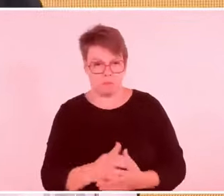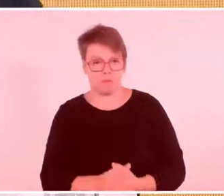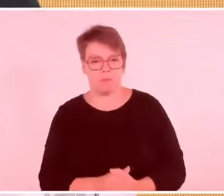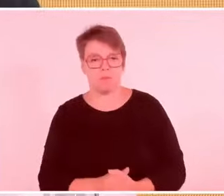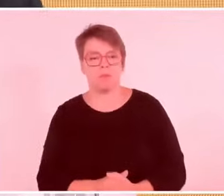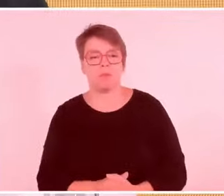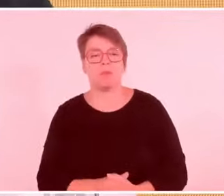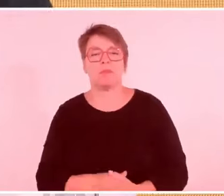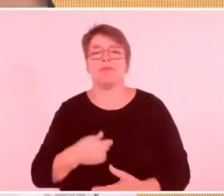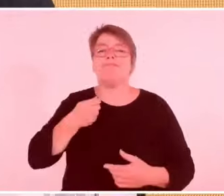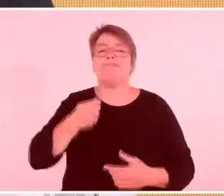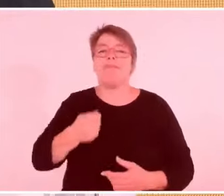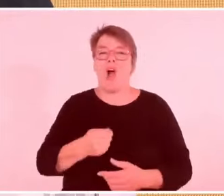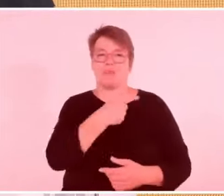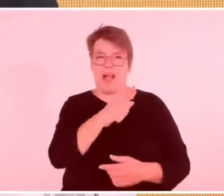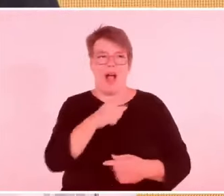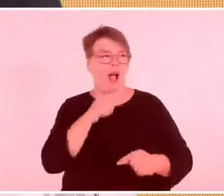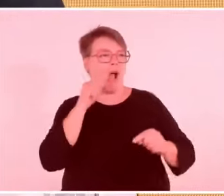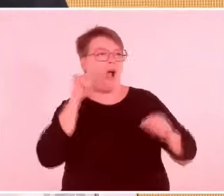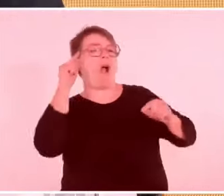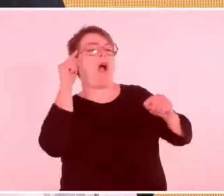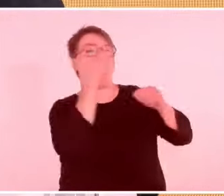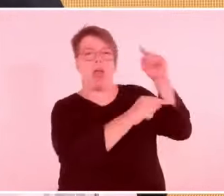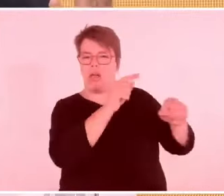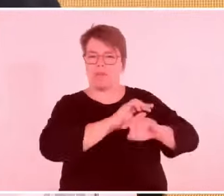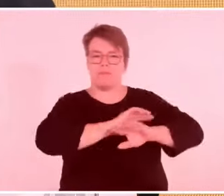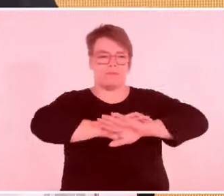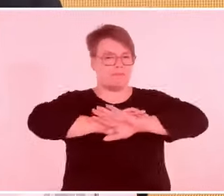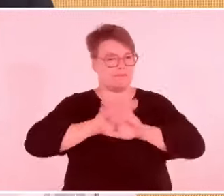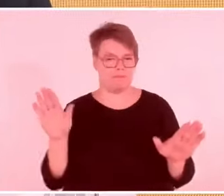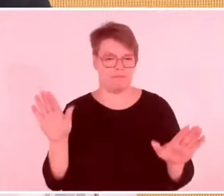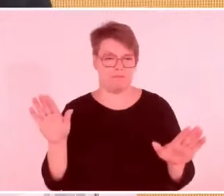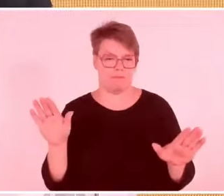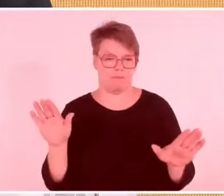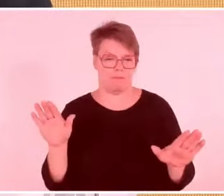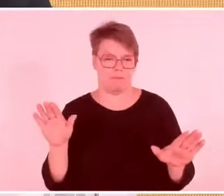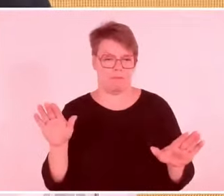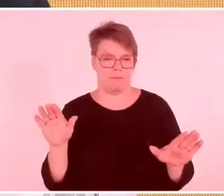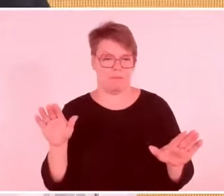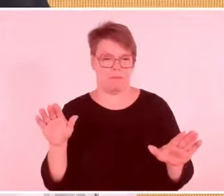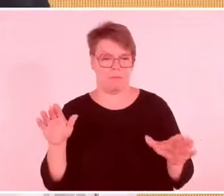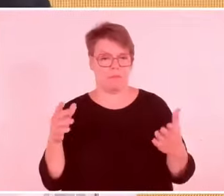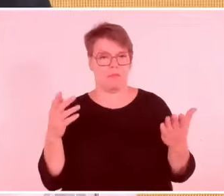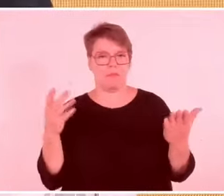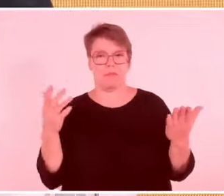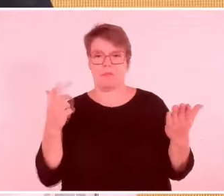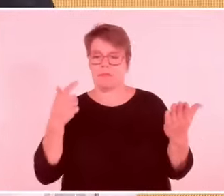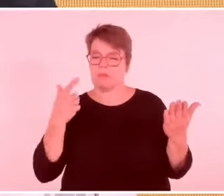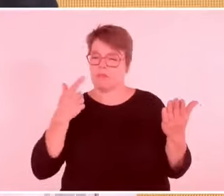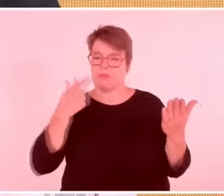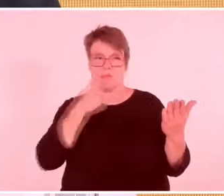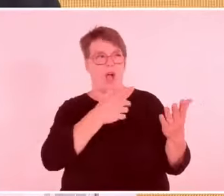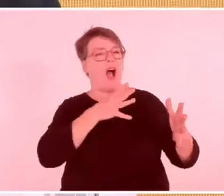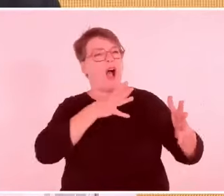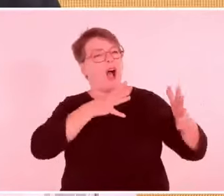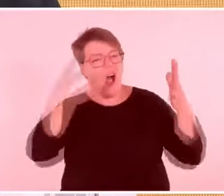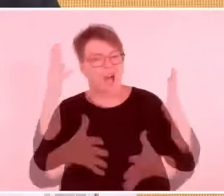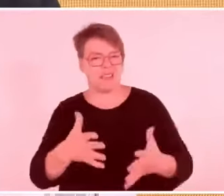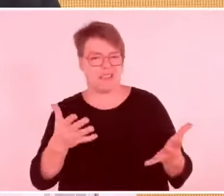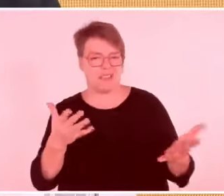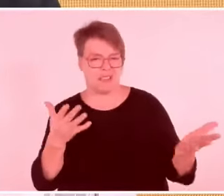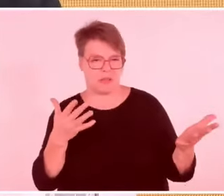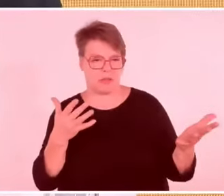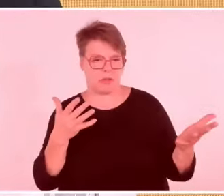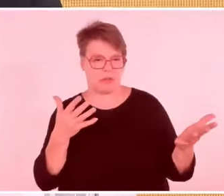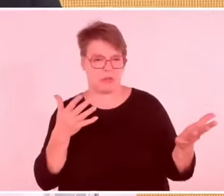seit acht Jahren gefristet. Und gleichzeitig haben wir Ihr Land und Ihre Dörfer, wo Sie und Ihre Vorfahren